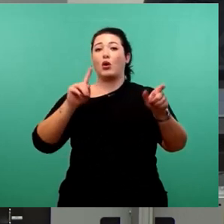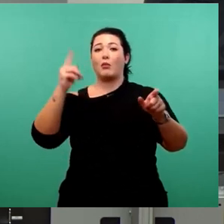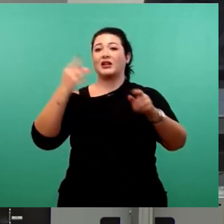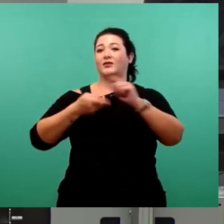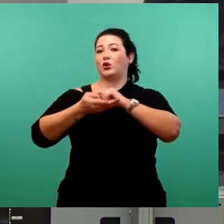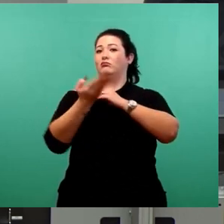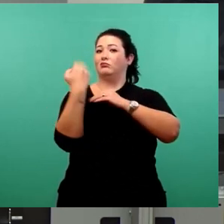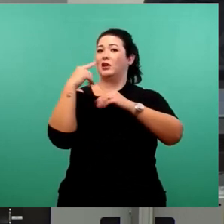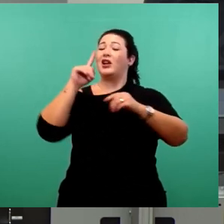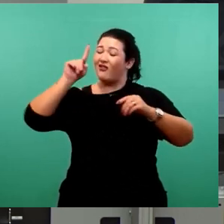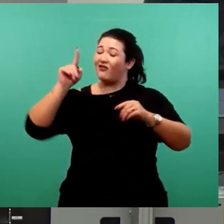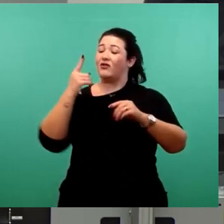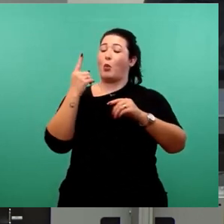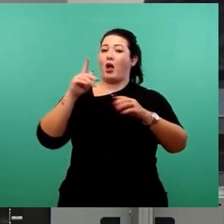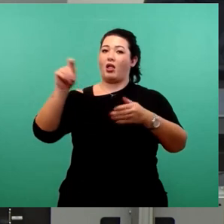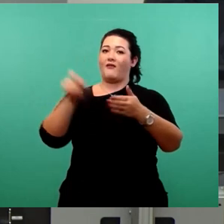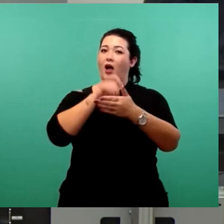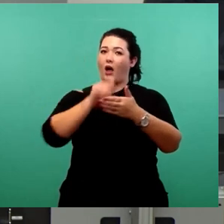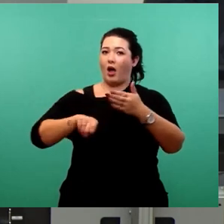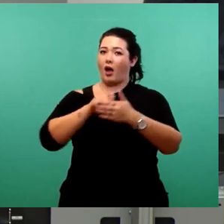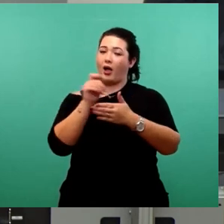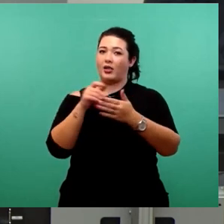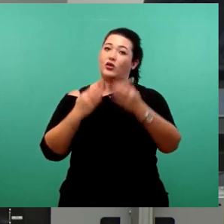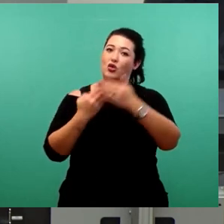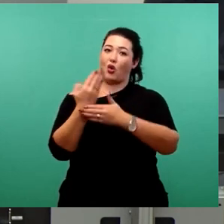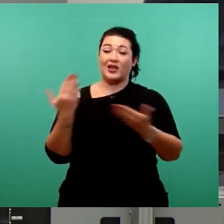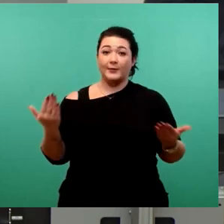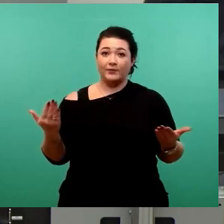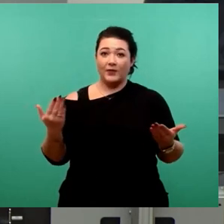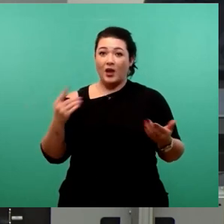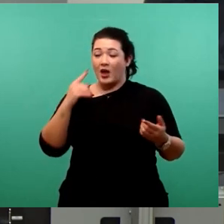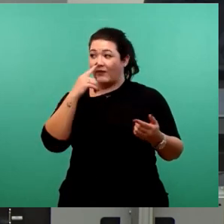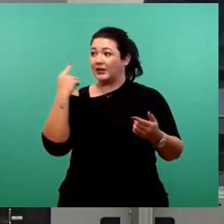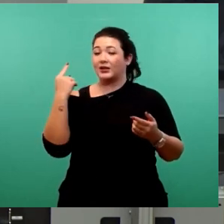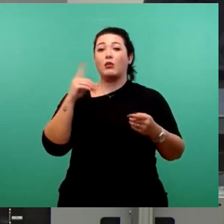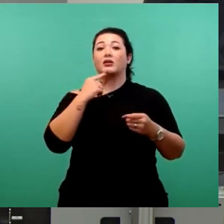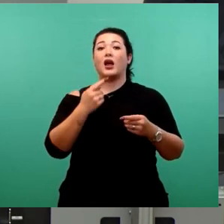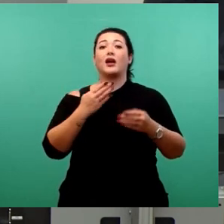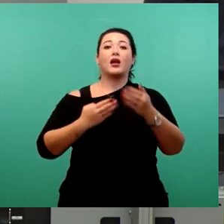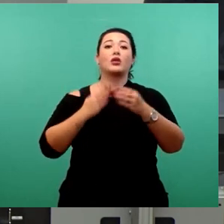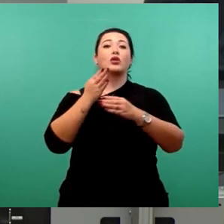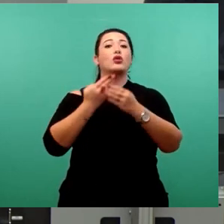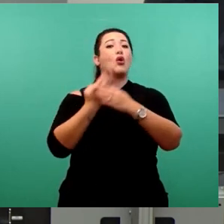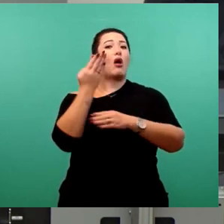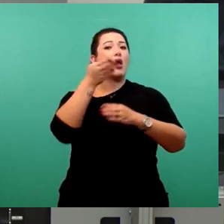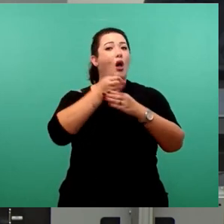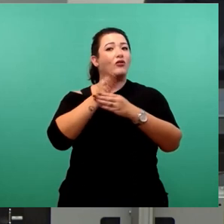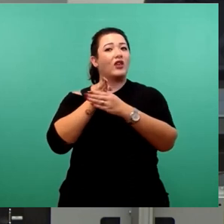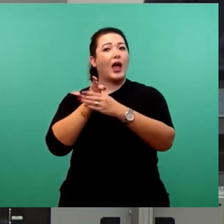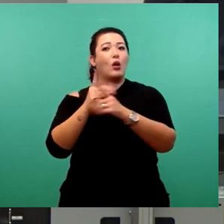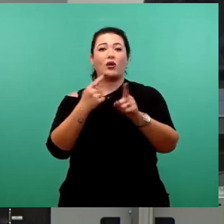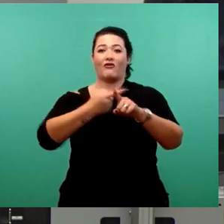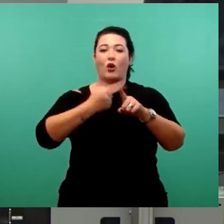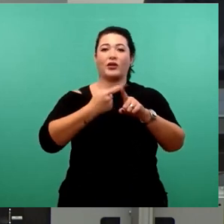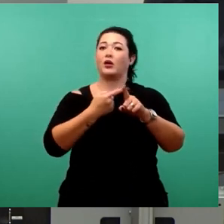wiedergewählt worden. Es ist nicht zu beanstanden, wenn er eine Neuverteilung der Gewichte verlangt. Und man kann den